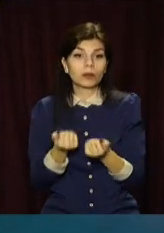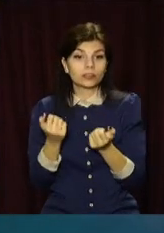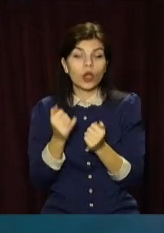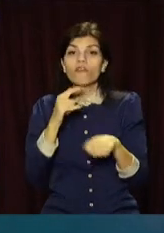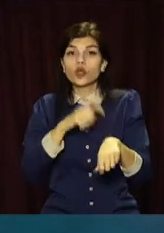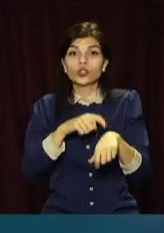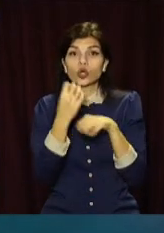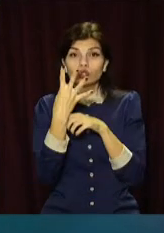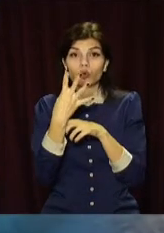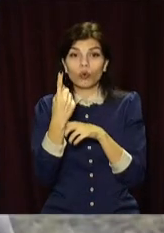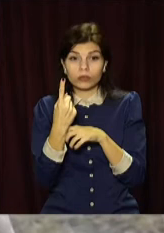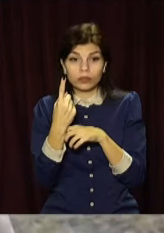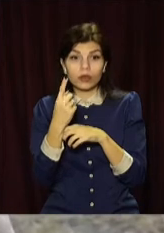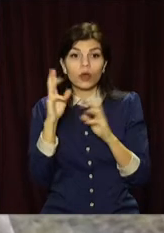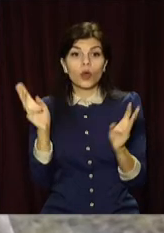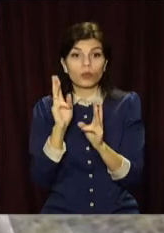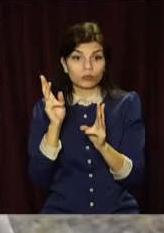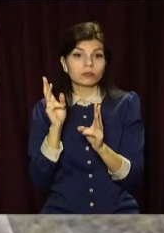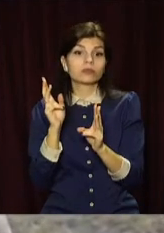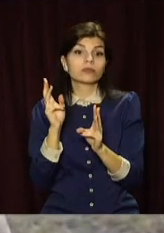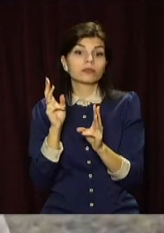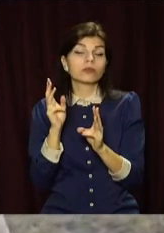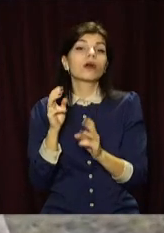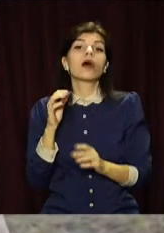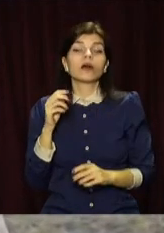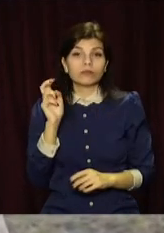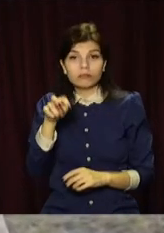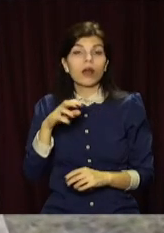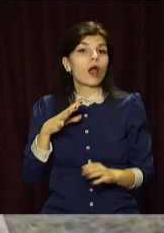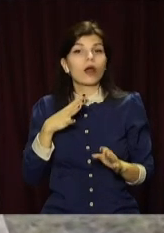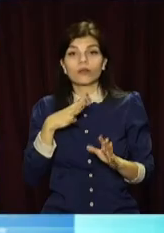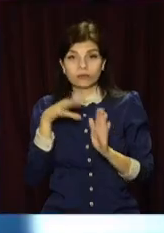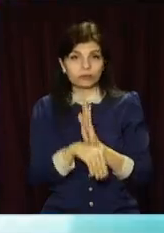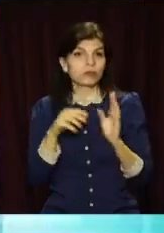годині 41 хвилину пожежу ліквідовано. Загиблих, постраждалих немає.